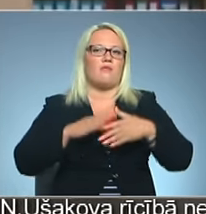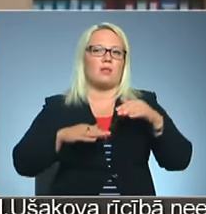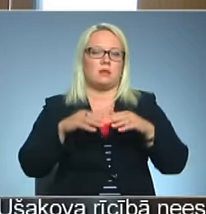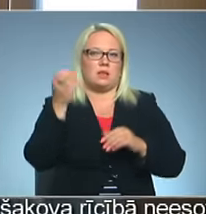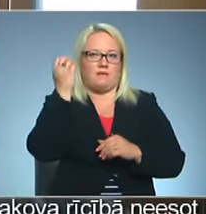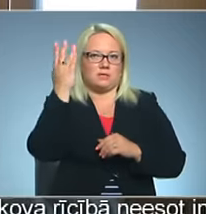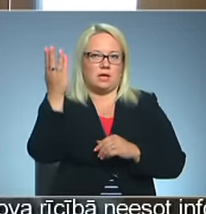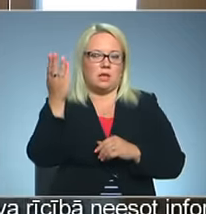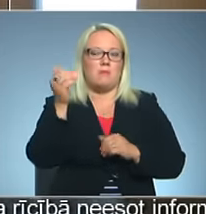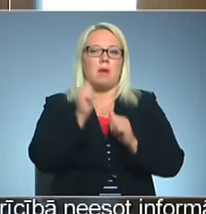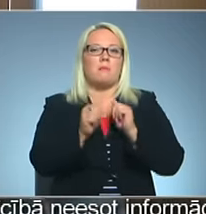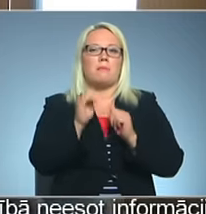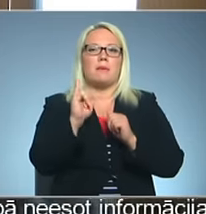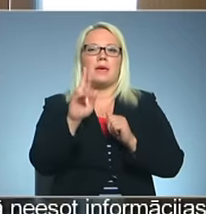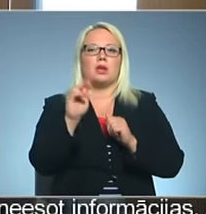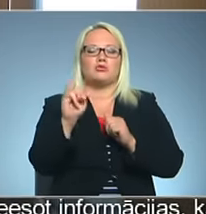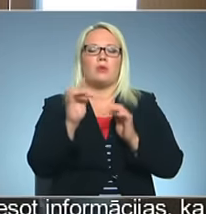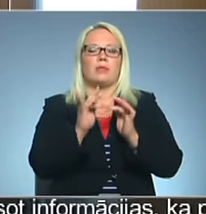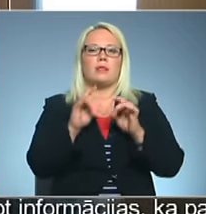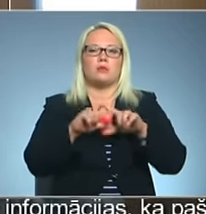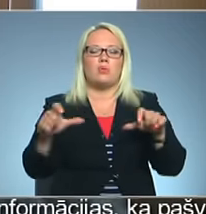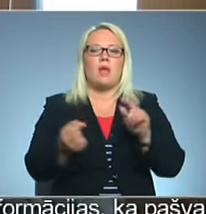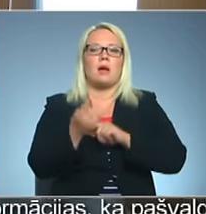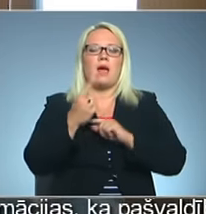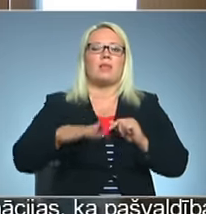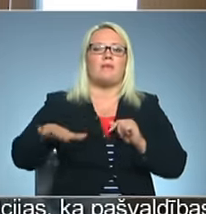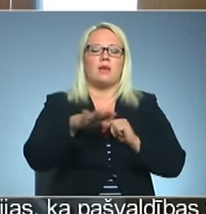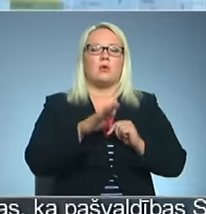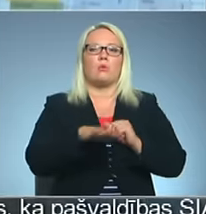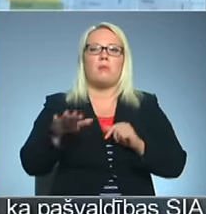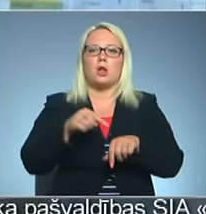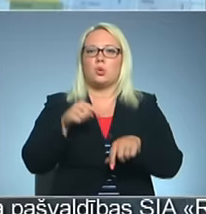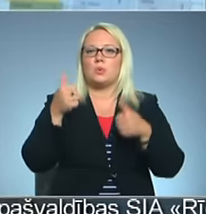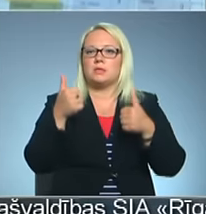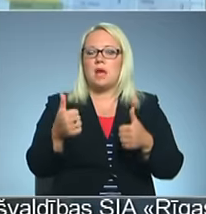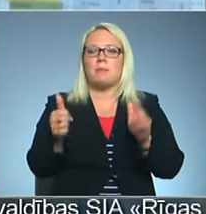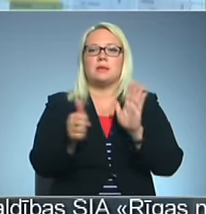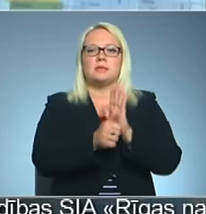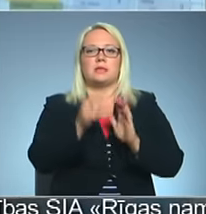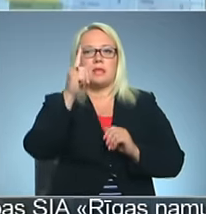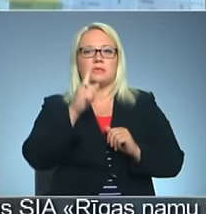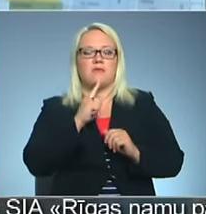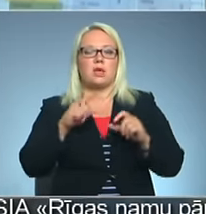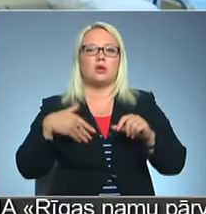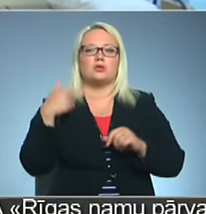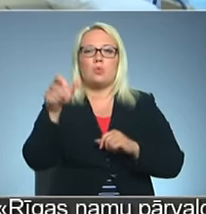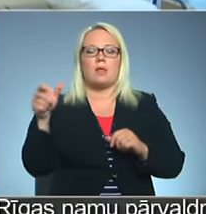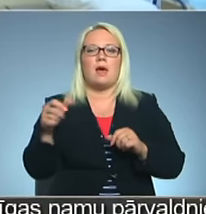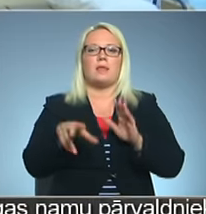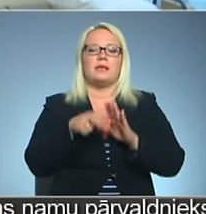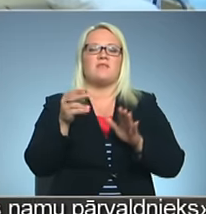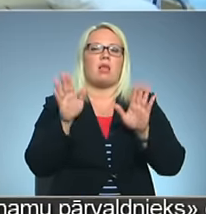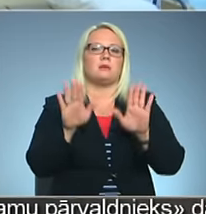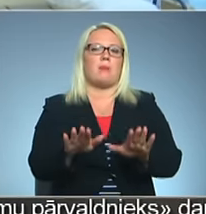izglītību. Bieži internāta skolā ir izdevies radīt vidi, kurā bērni jūtas labi. Bieži arī sasdienās un svētdienās skolā neizvēlas palikt